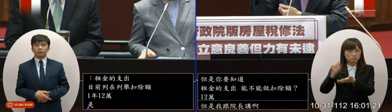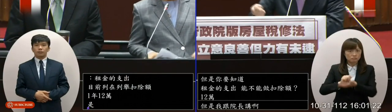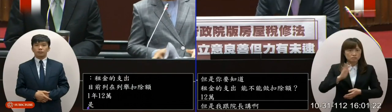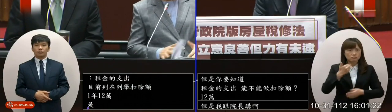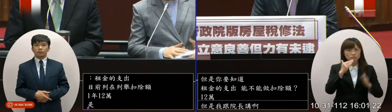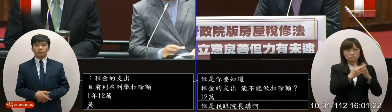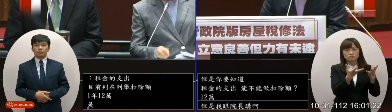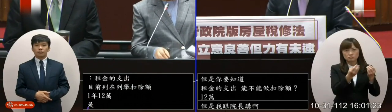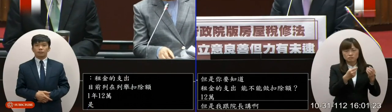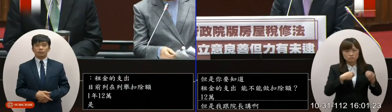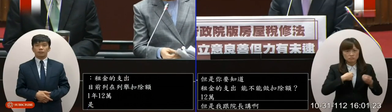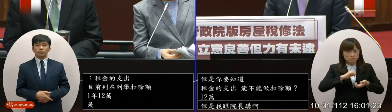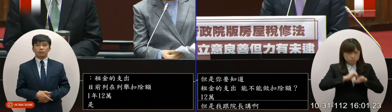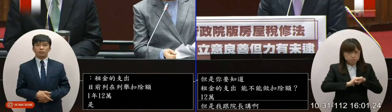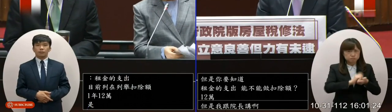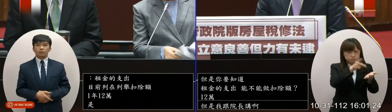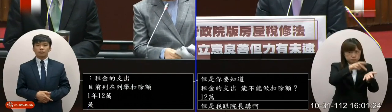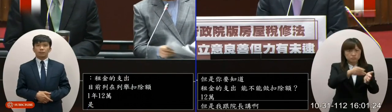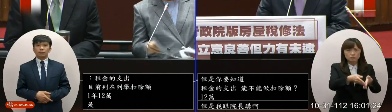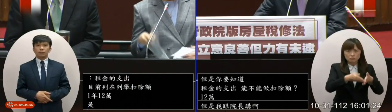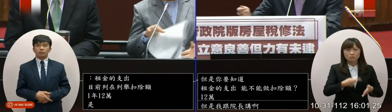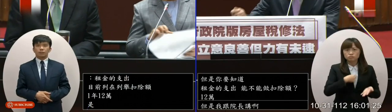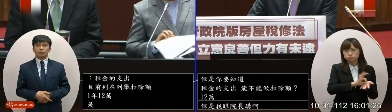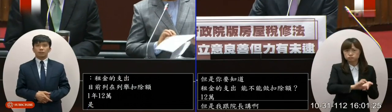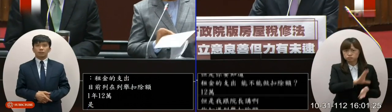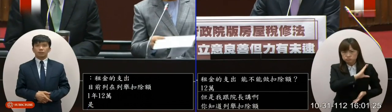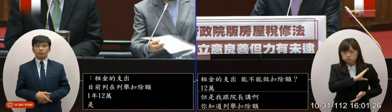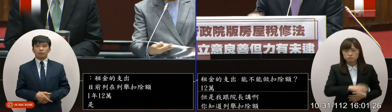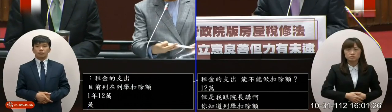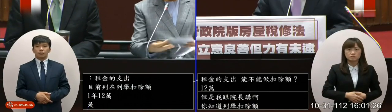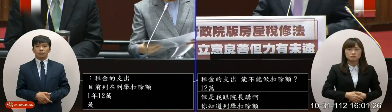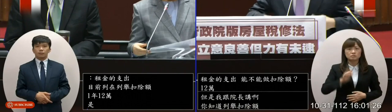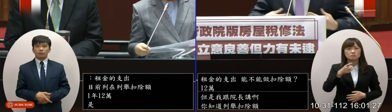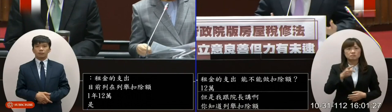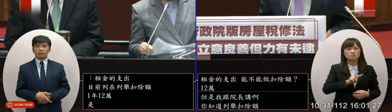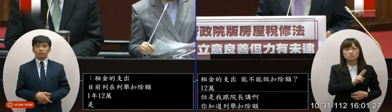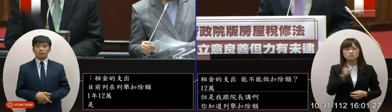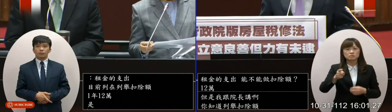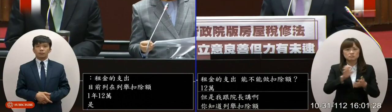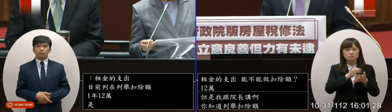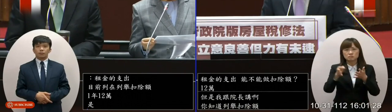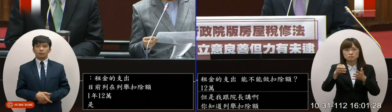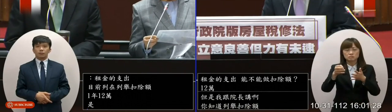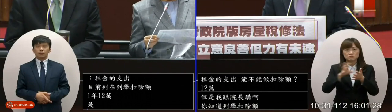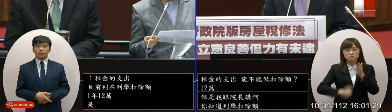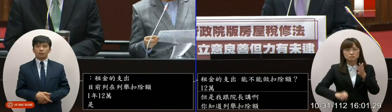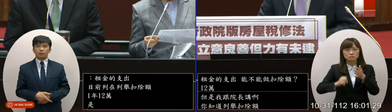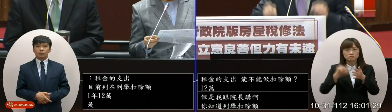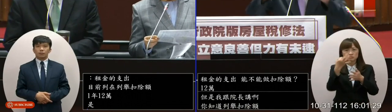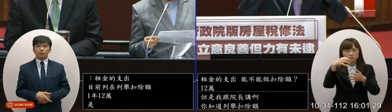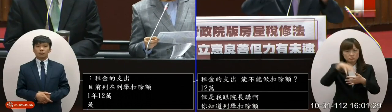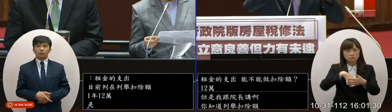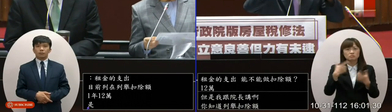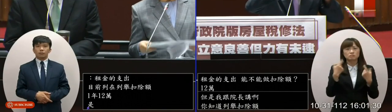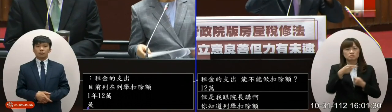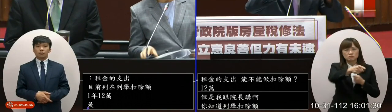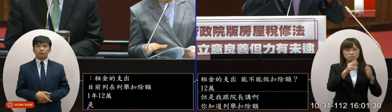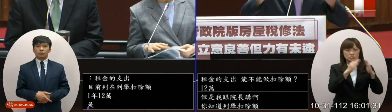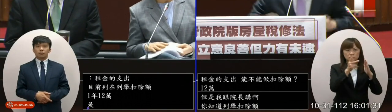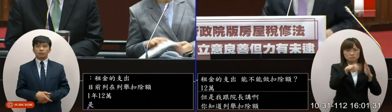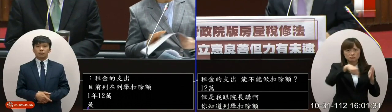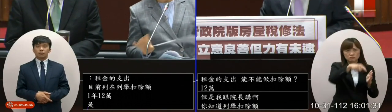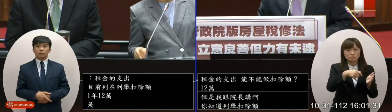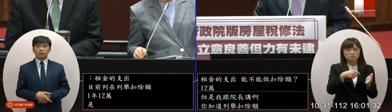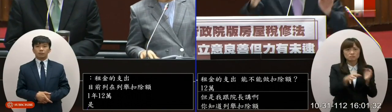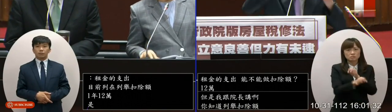我這是一定必要一定迫欠那你把它放在列舉扣除了結果很多其實他就是經濟上的一個弱勢他還要去跟那個標